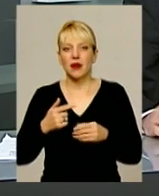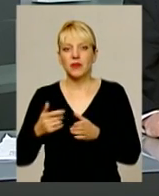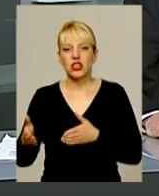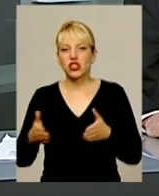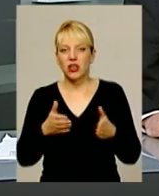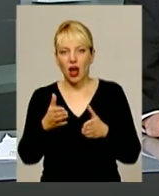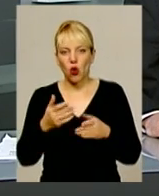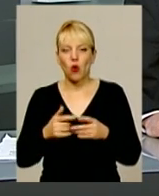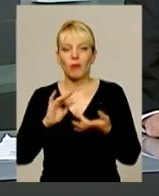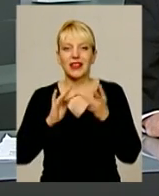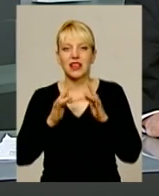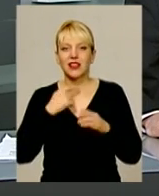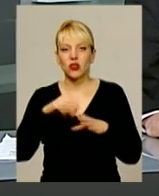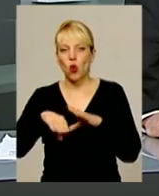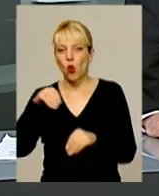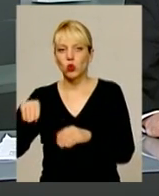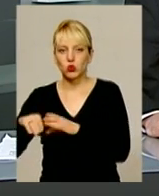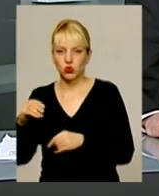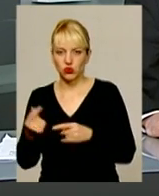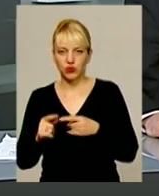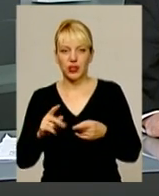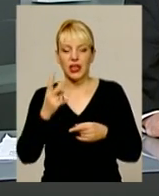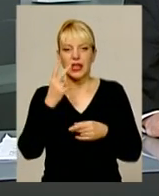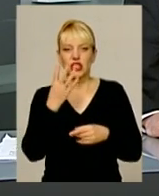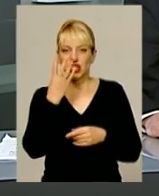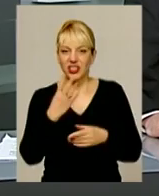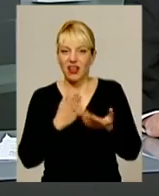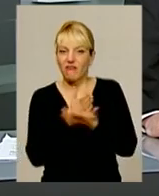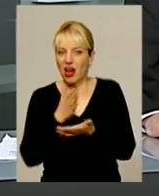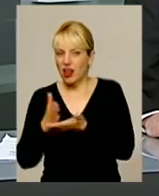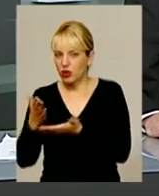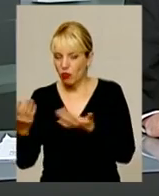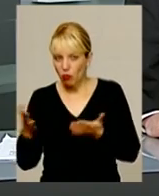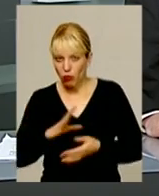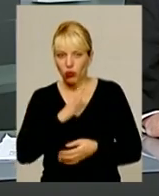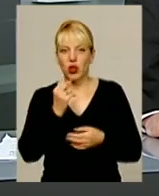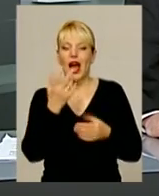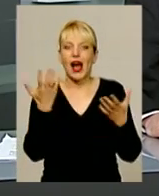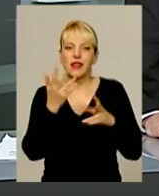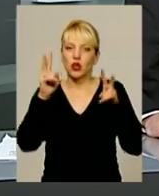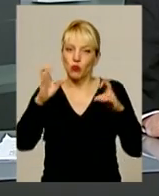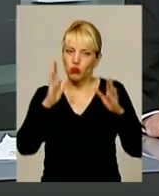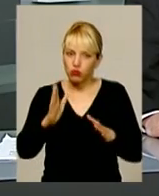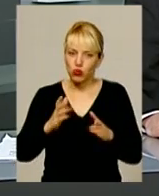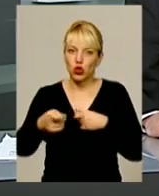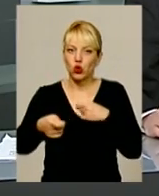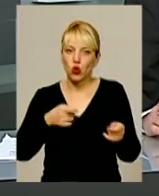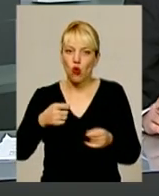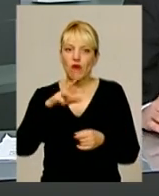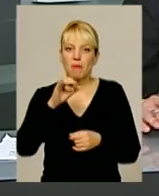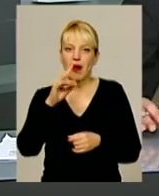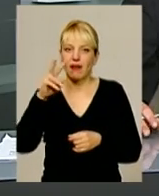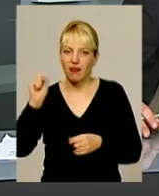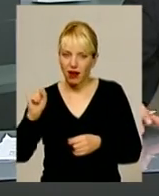Обирали із чотирьох варіантів, розроблених київськими фахівцями. Який саме логотип стане торговою маркою регіону? Про це дивіться вже